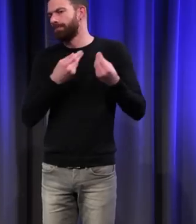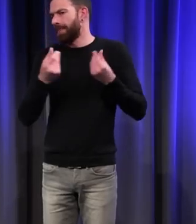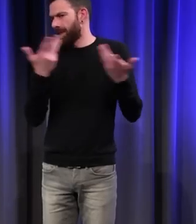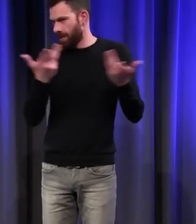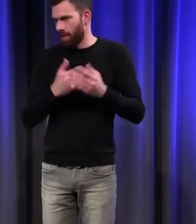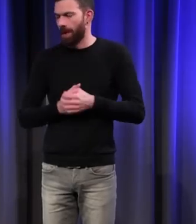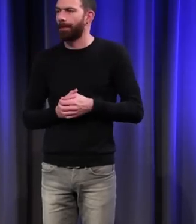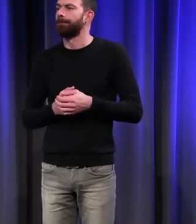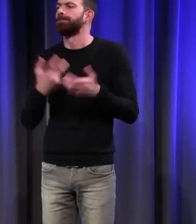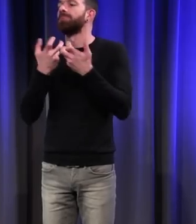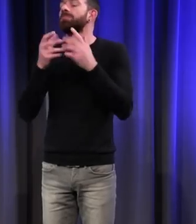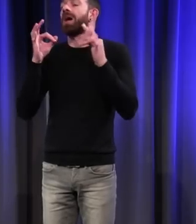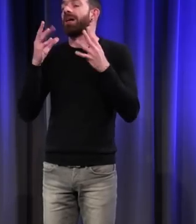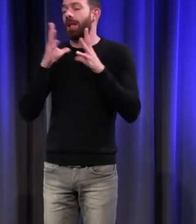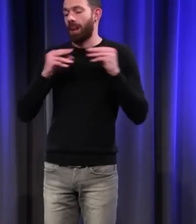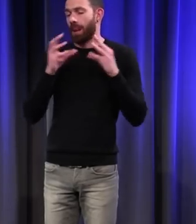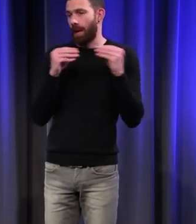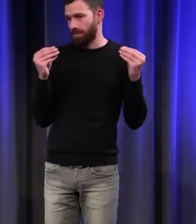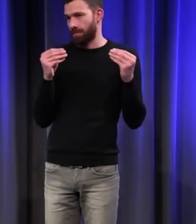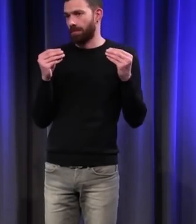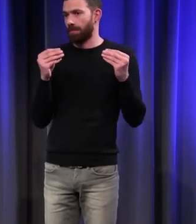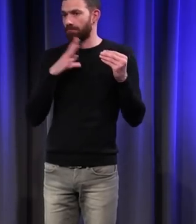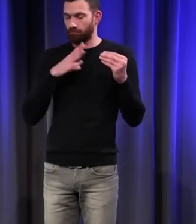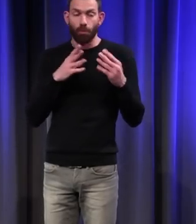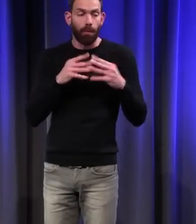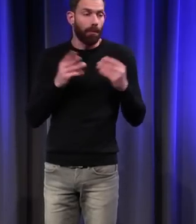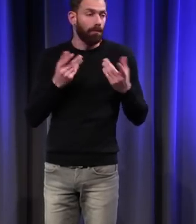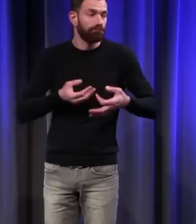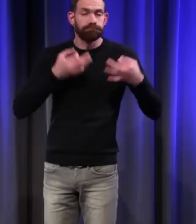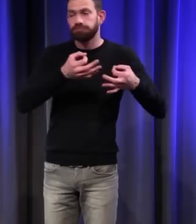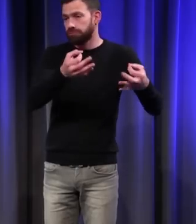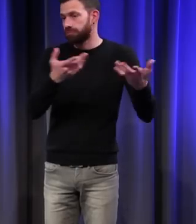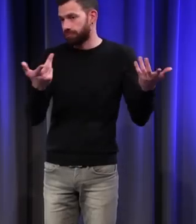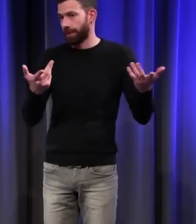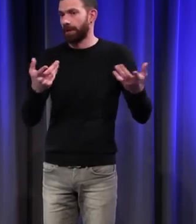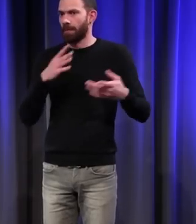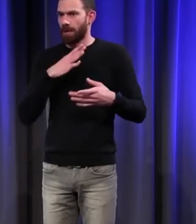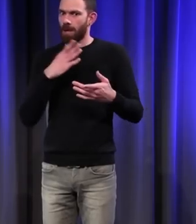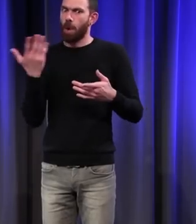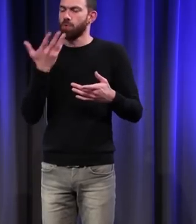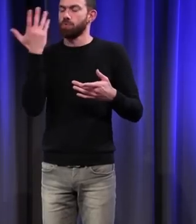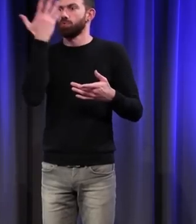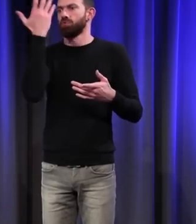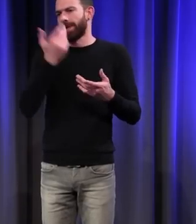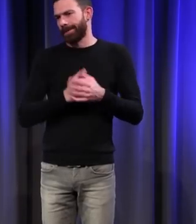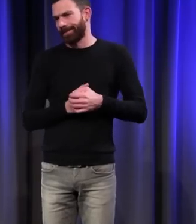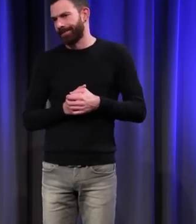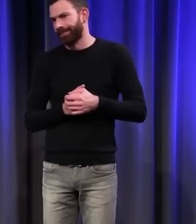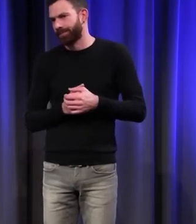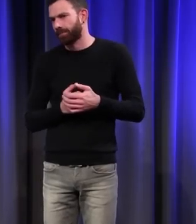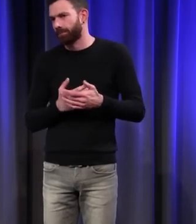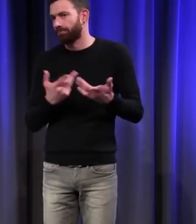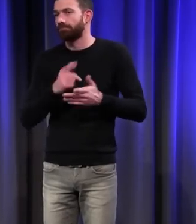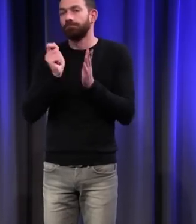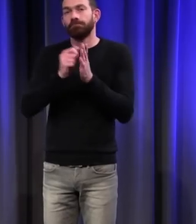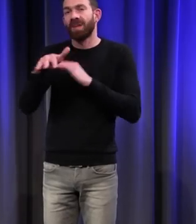En matière de laine, par exemple, il y a des laines très ordinaires et puis il y a des laines admirables. Au